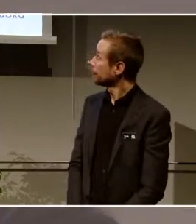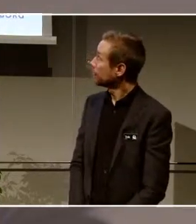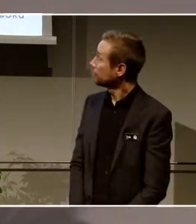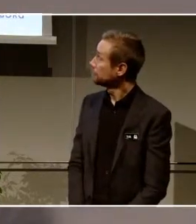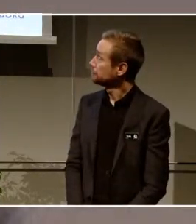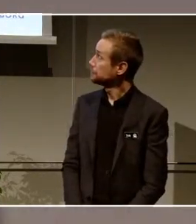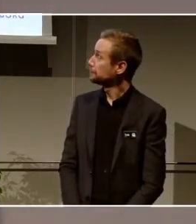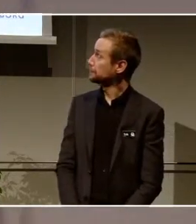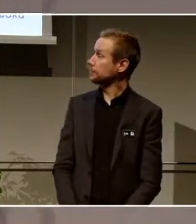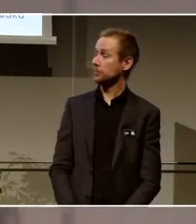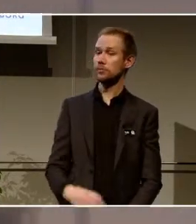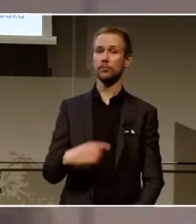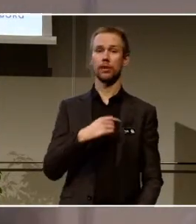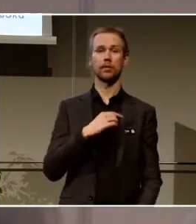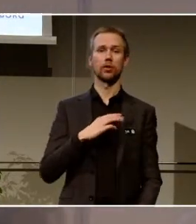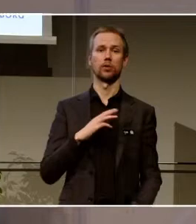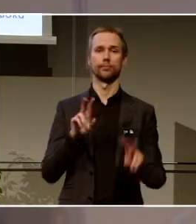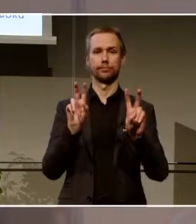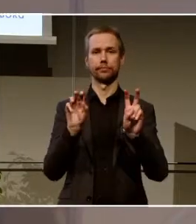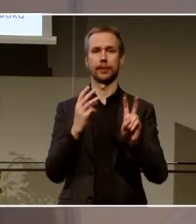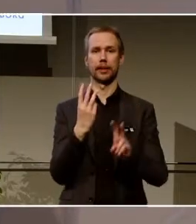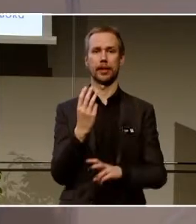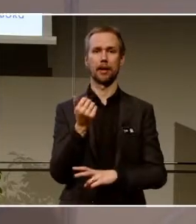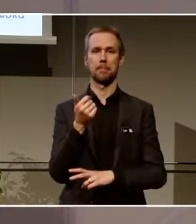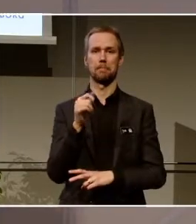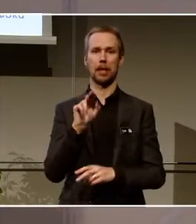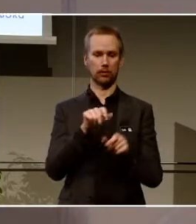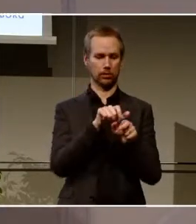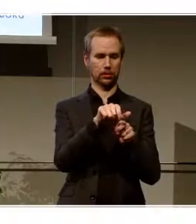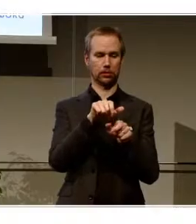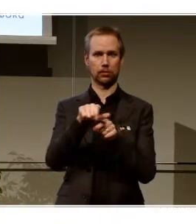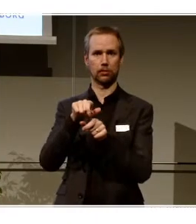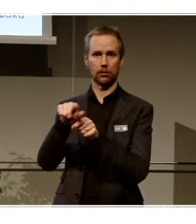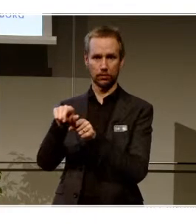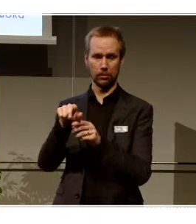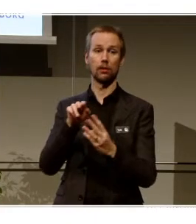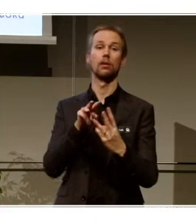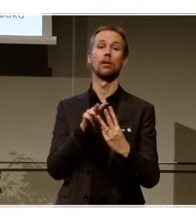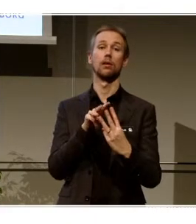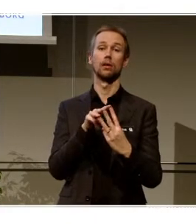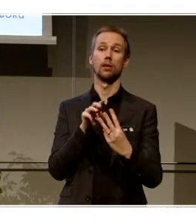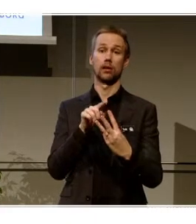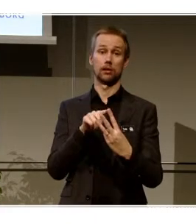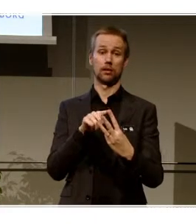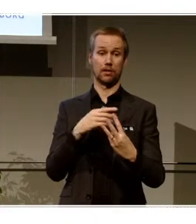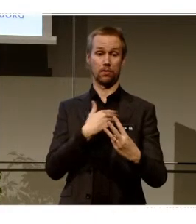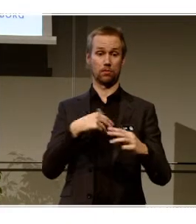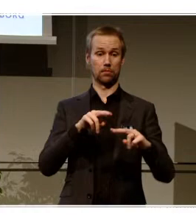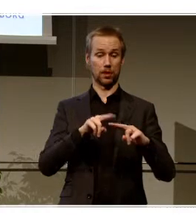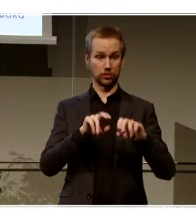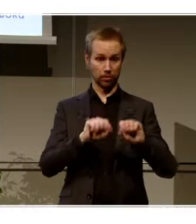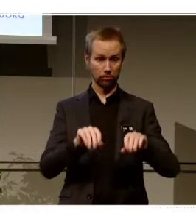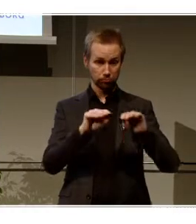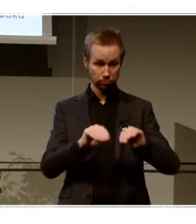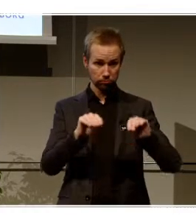Och vi har då tre ben som vi står på i det här projektet. Vi ska vara en plats för lärande kring